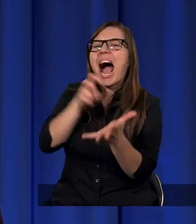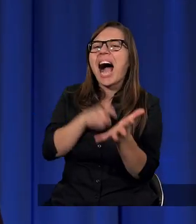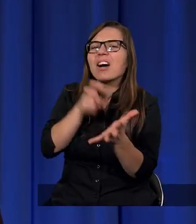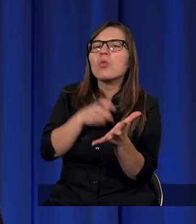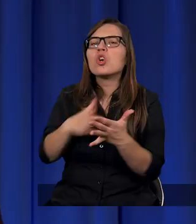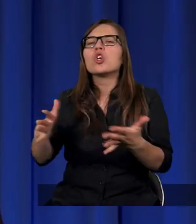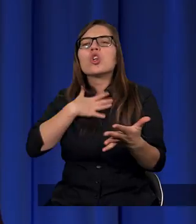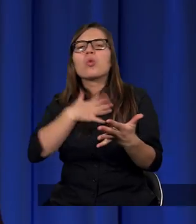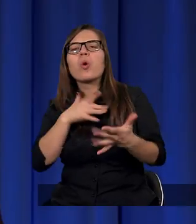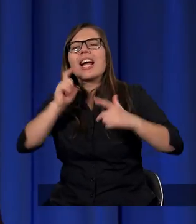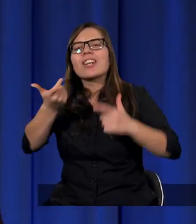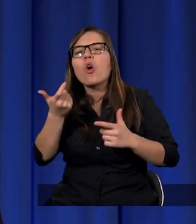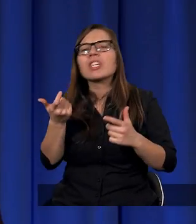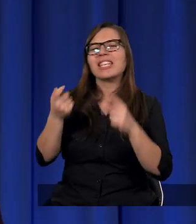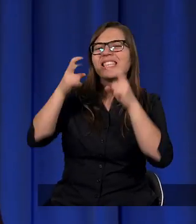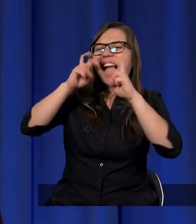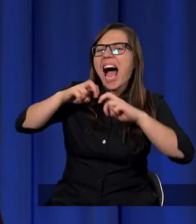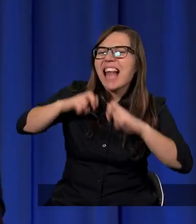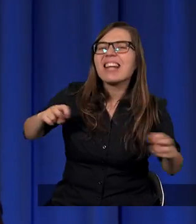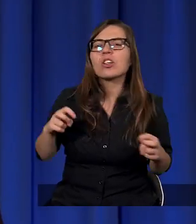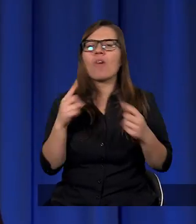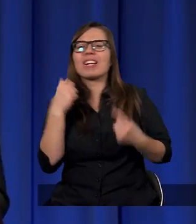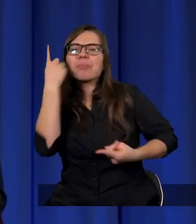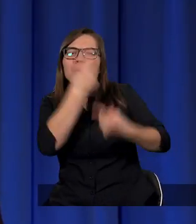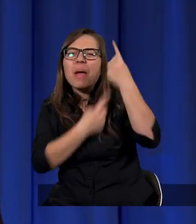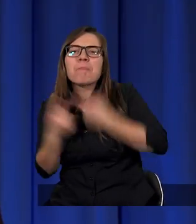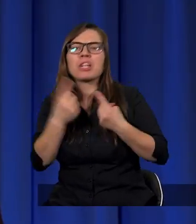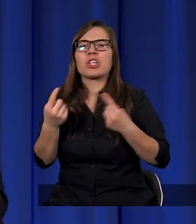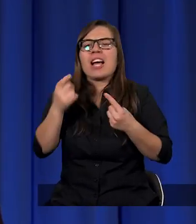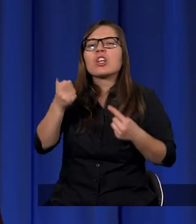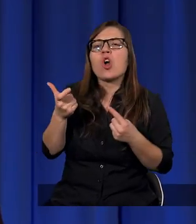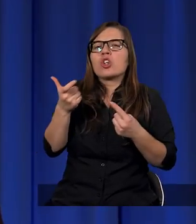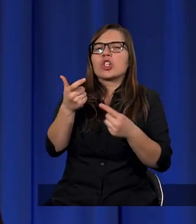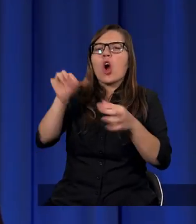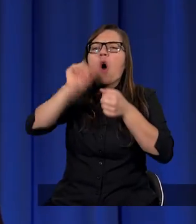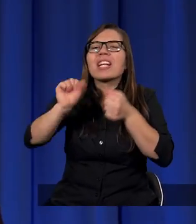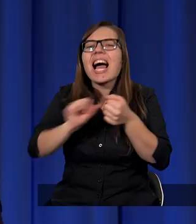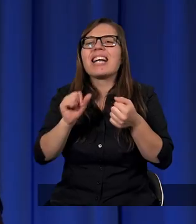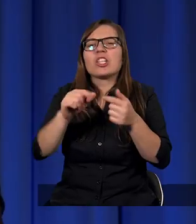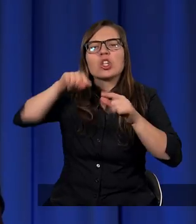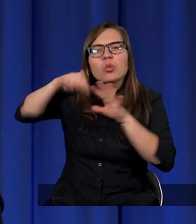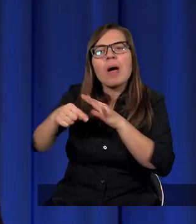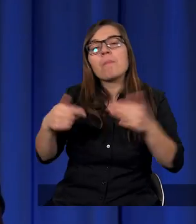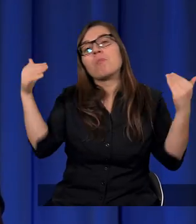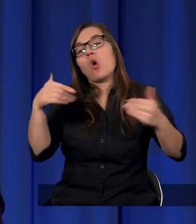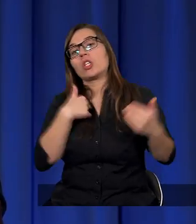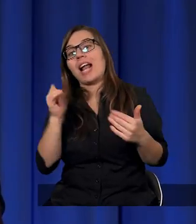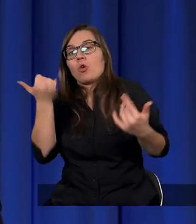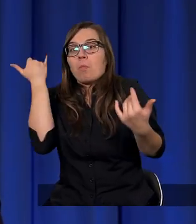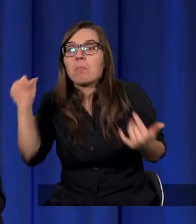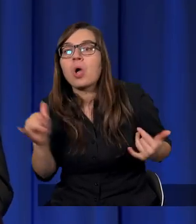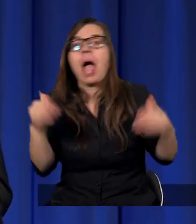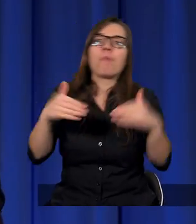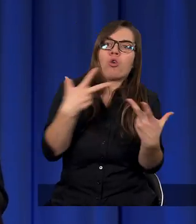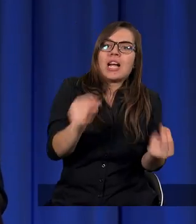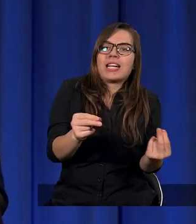zbadać, potrzebuję zastanowić się nad tym, poddać to jakiejś analizie, jakiejś ocenie, a może jestem w błędzie, a może nie, a